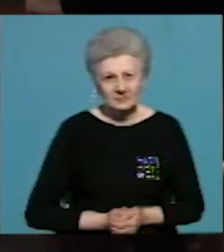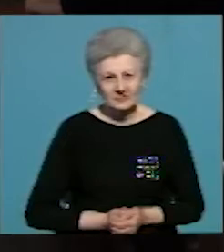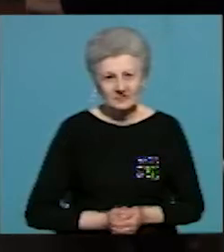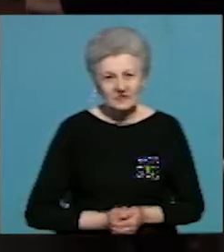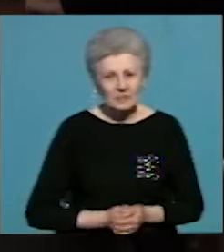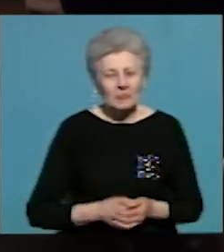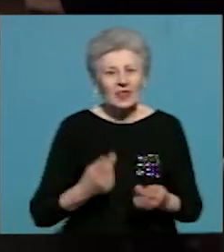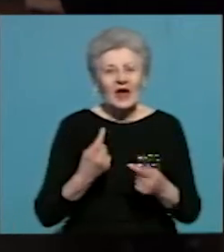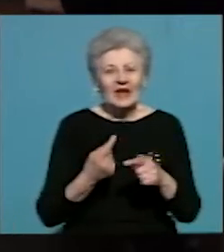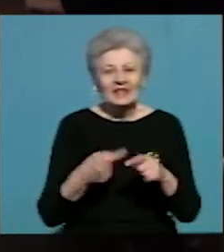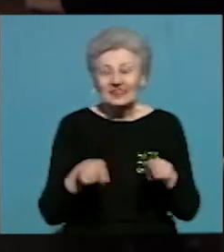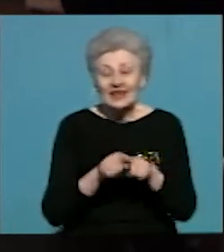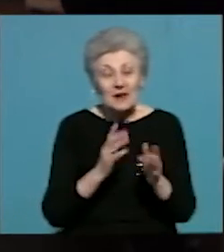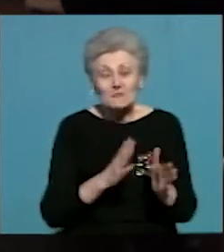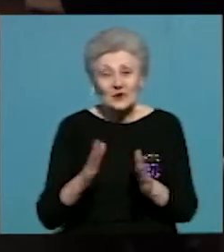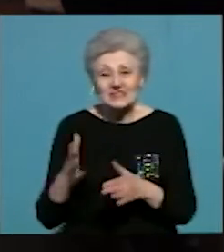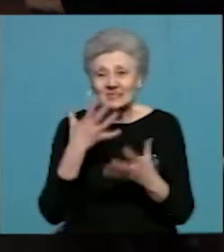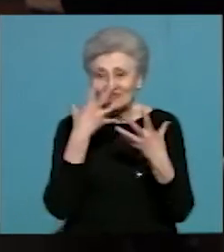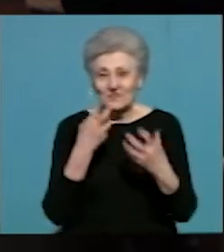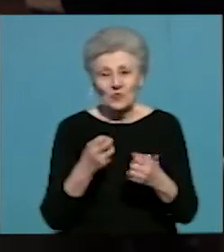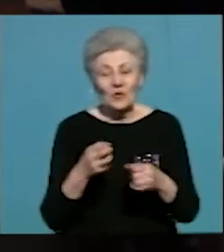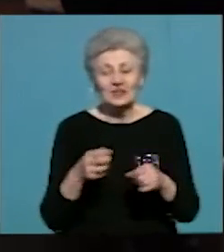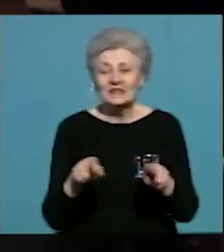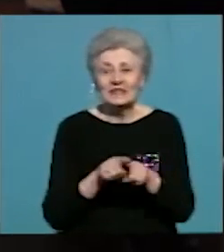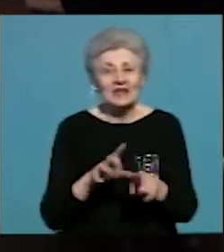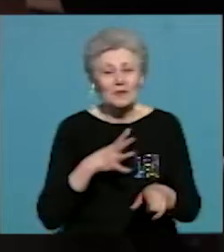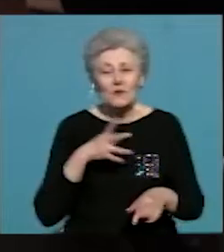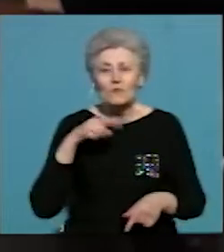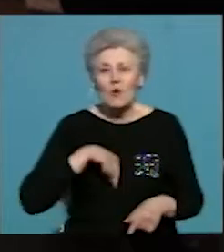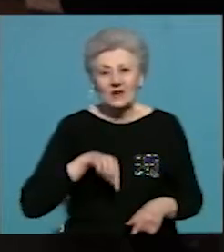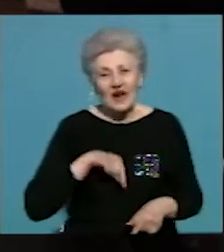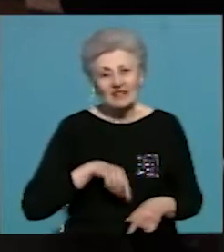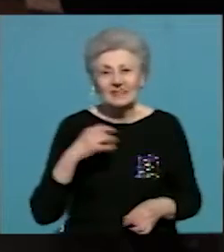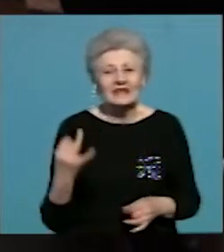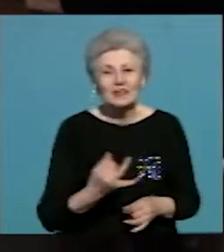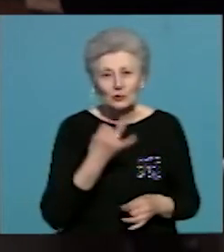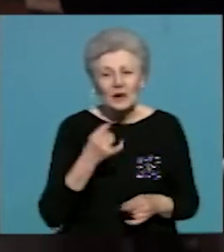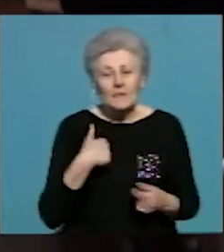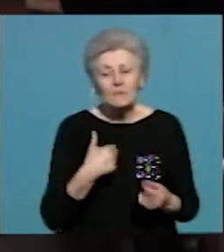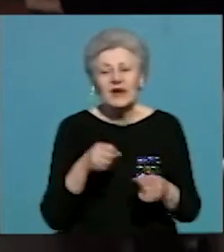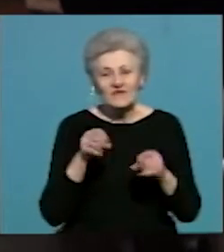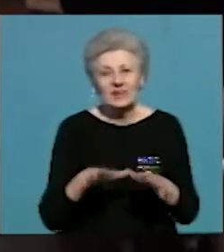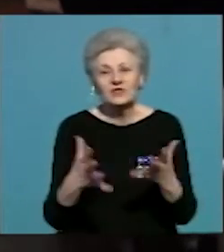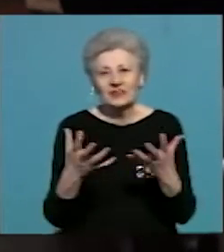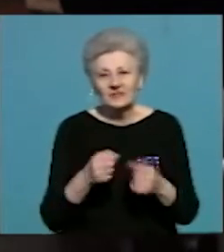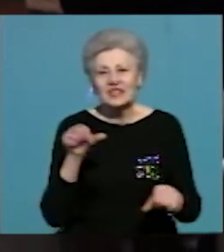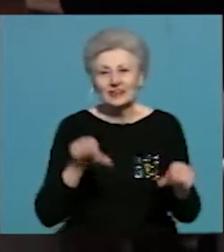Процес фотосесії був просто нереально крутим. Вирішили взяти участь в